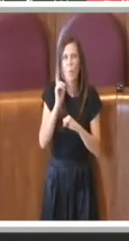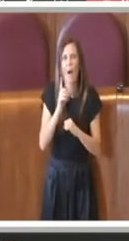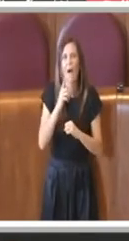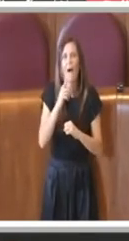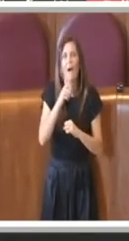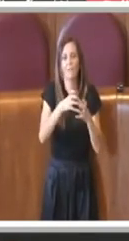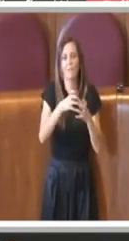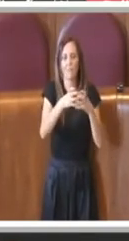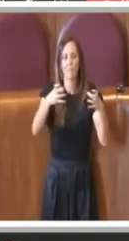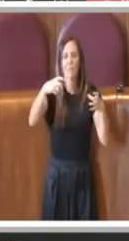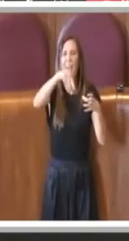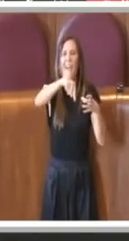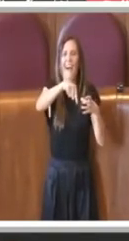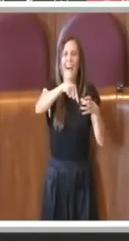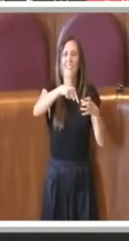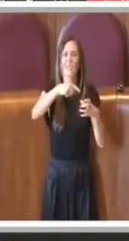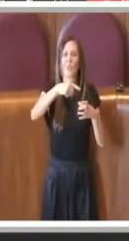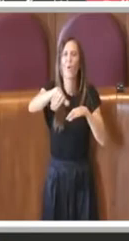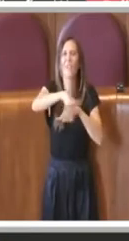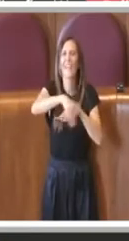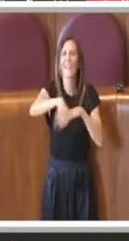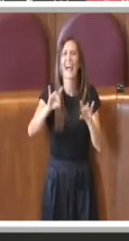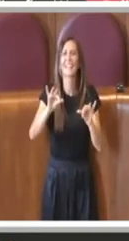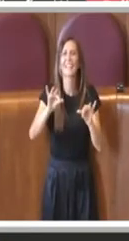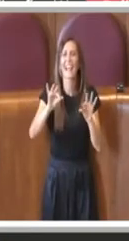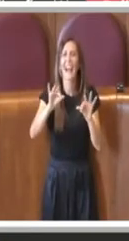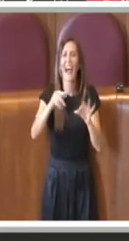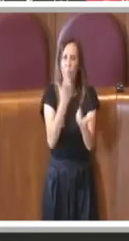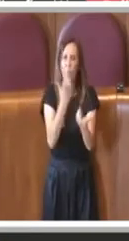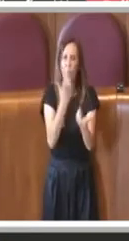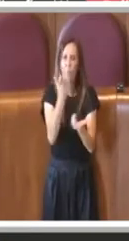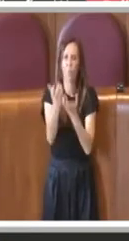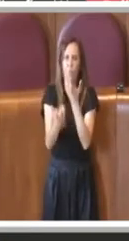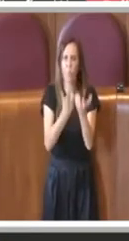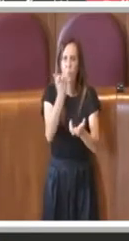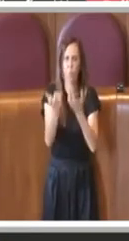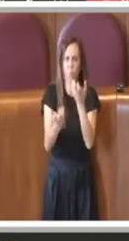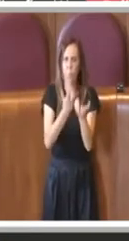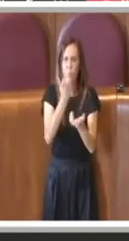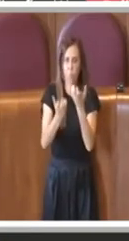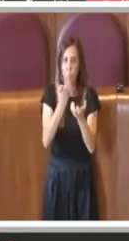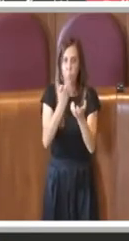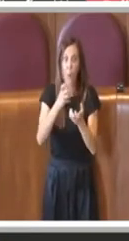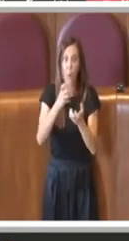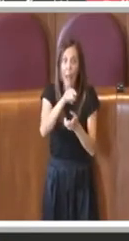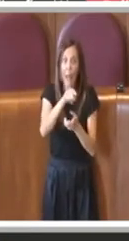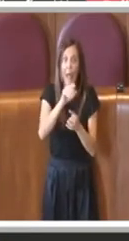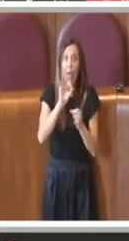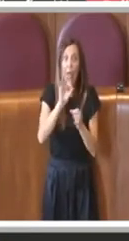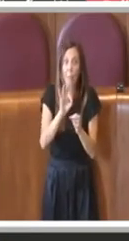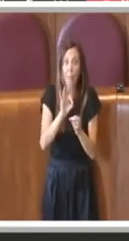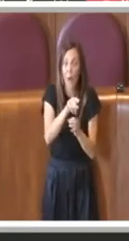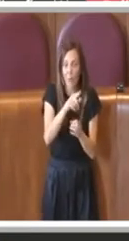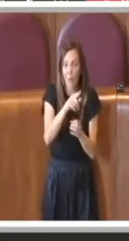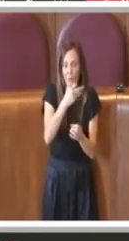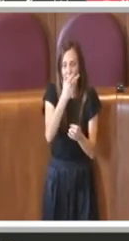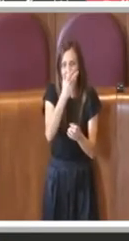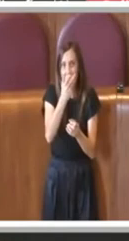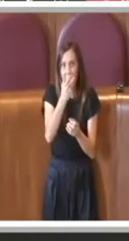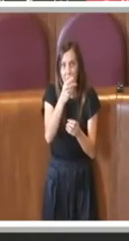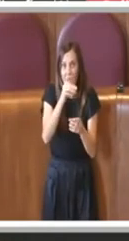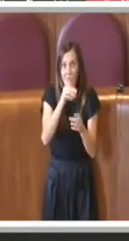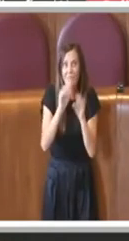trattati un quarto dei rifiuti indifferenziati di Roma, che